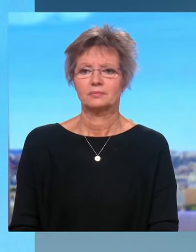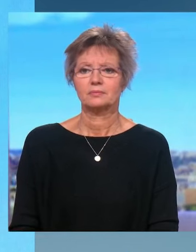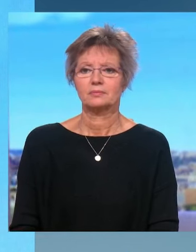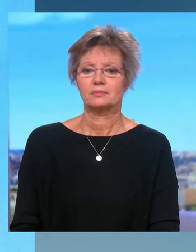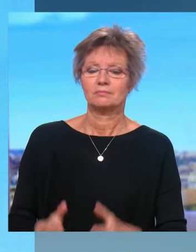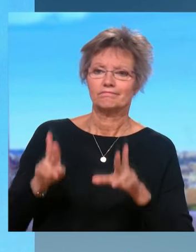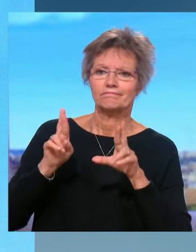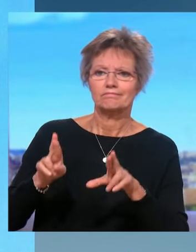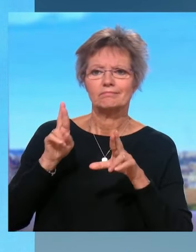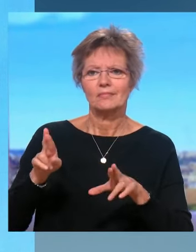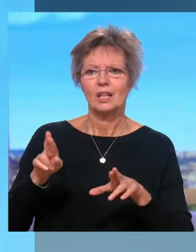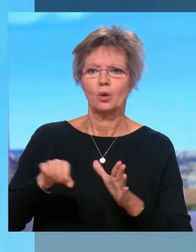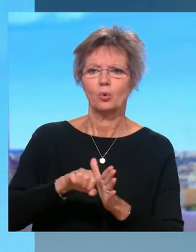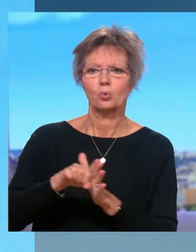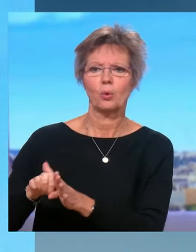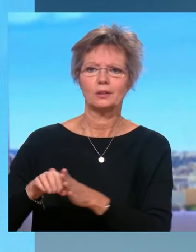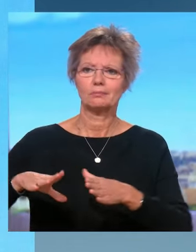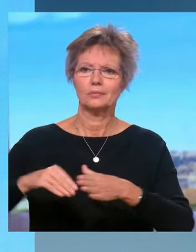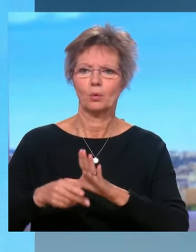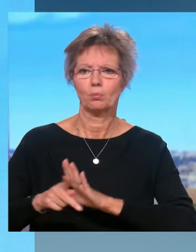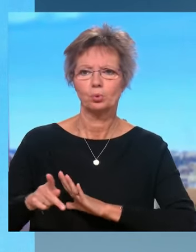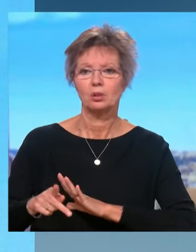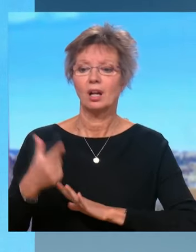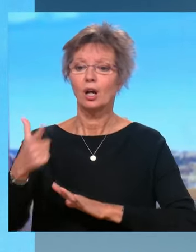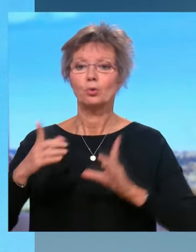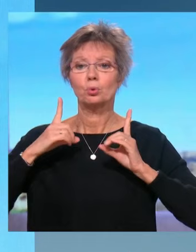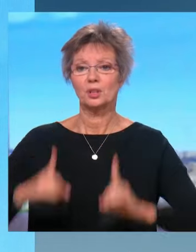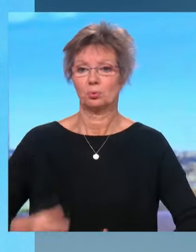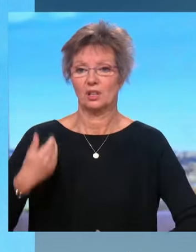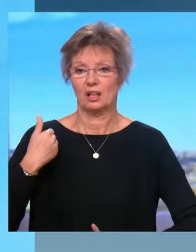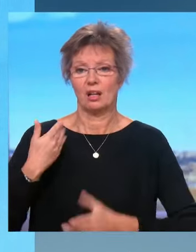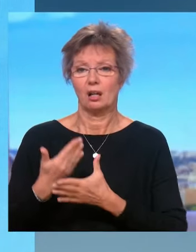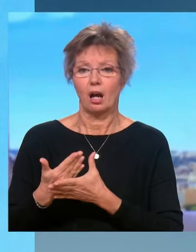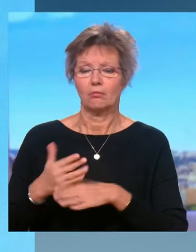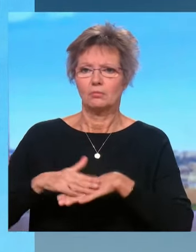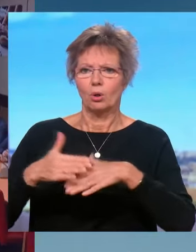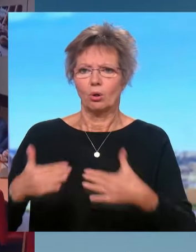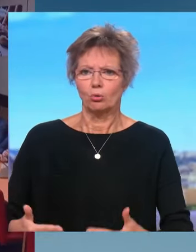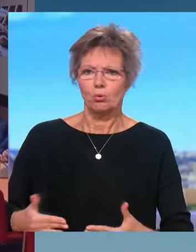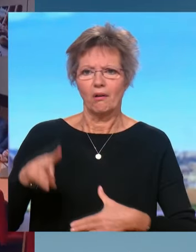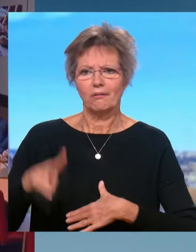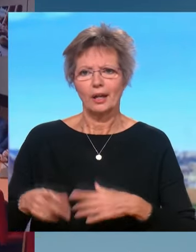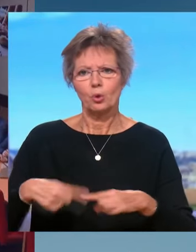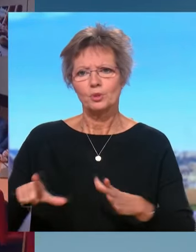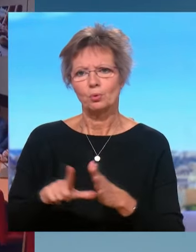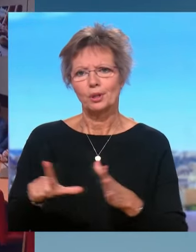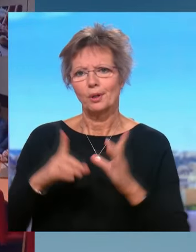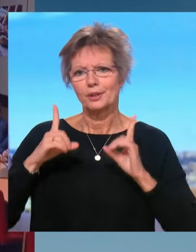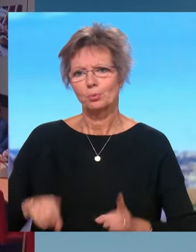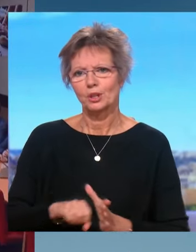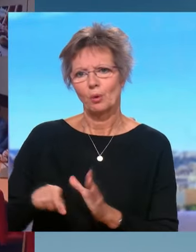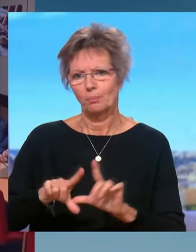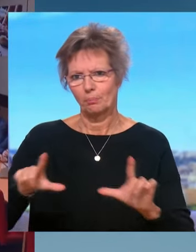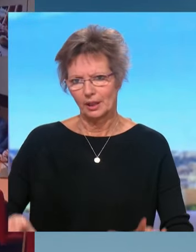en commission, puisque, à l'exception de deux de ses députés, tous les cadres qui défilent sur le plateau télé n'étaient pas très présents dans la commission des lois. Et ensuite,